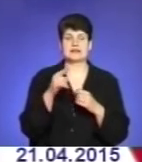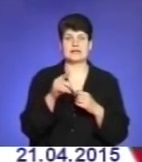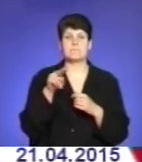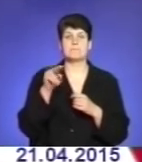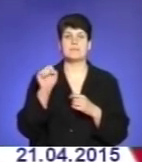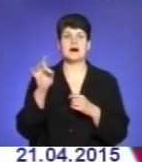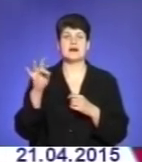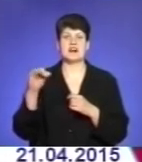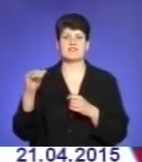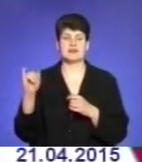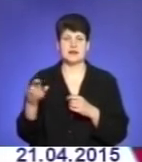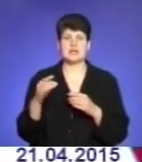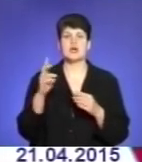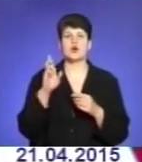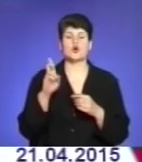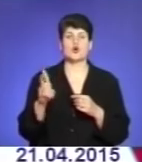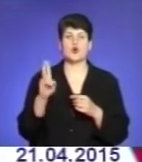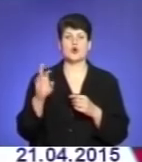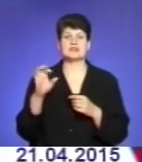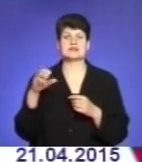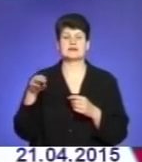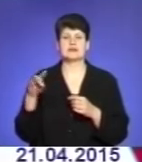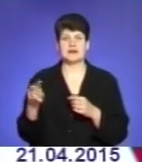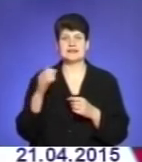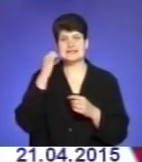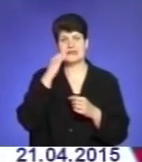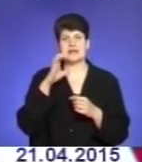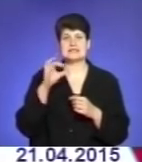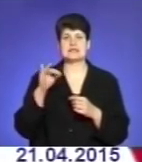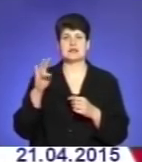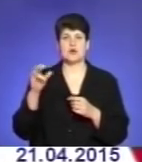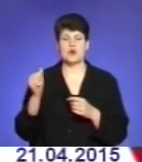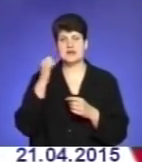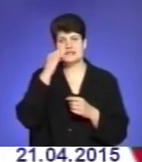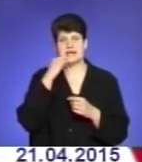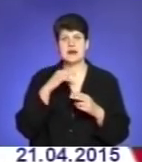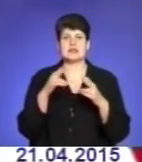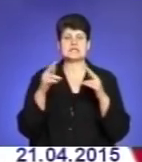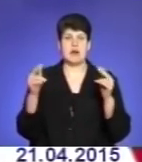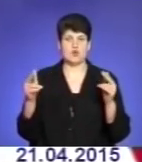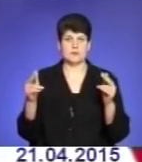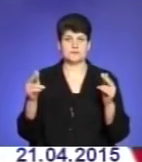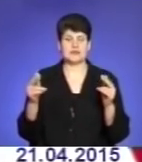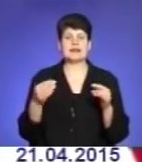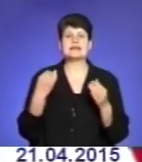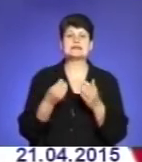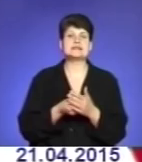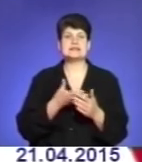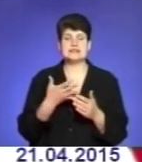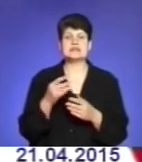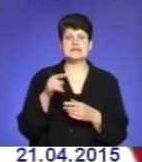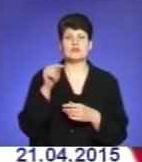парафіяльний костел, Єзуїцький костел, стара синагога, старий замок. Цінність цього макету буде в тому, що